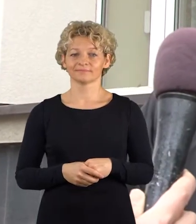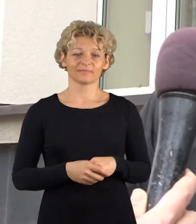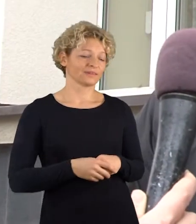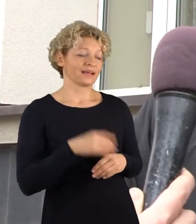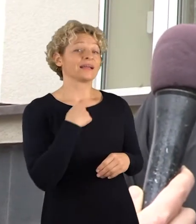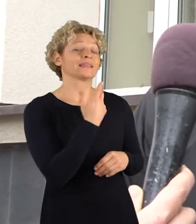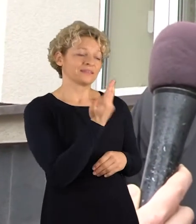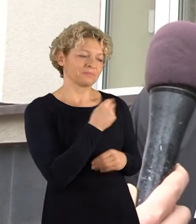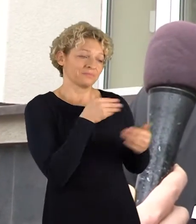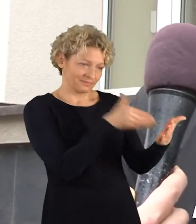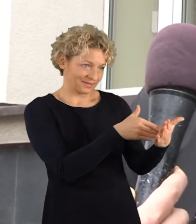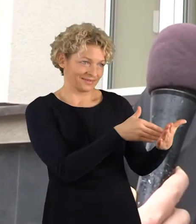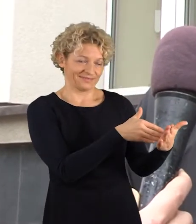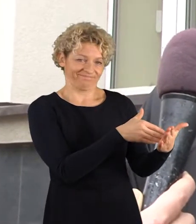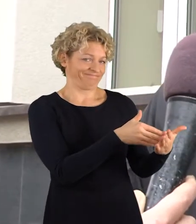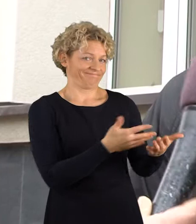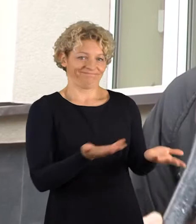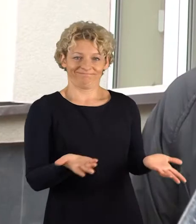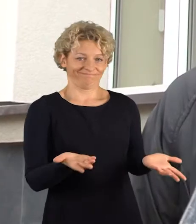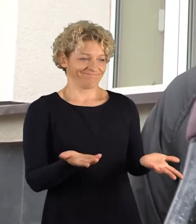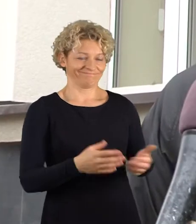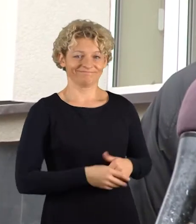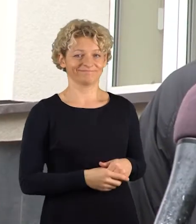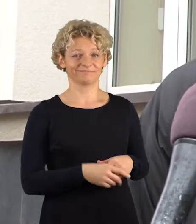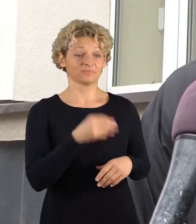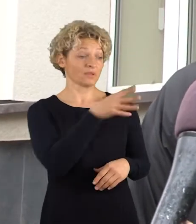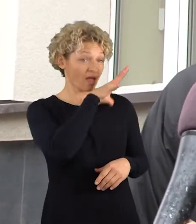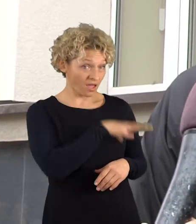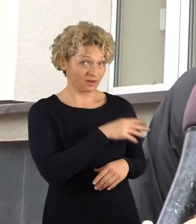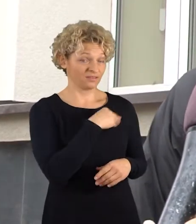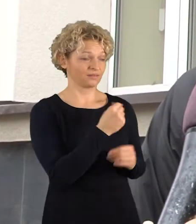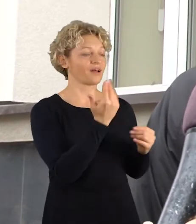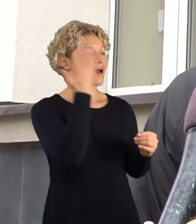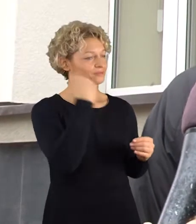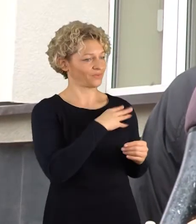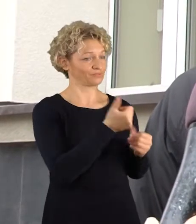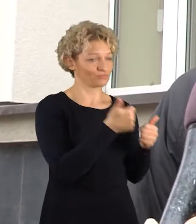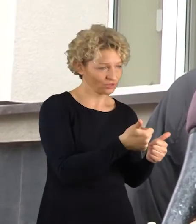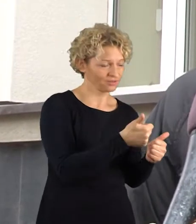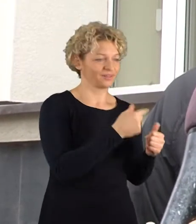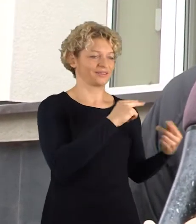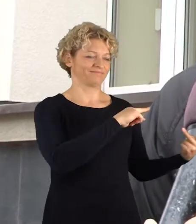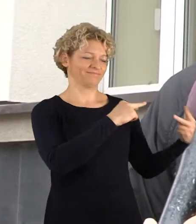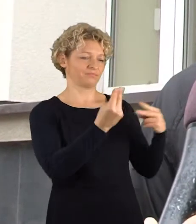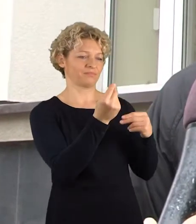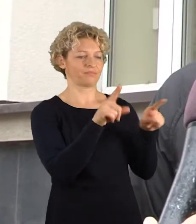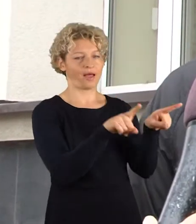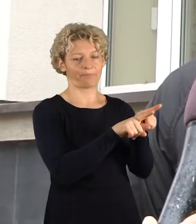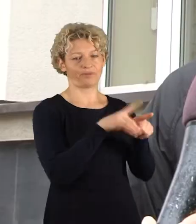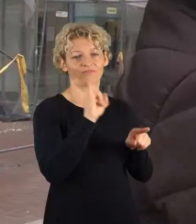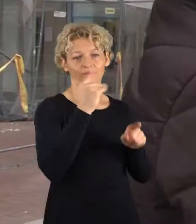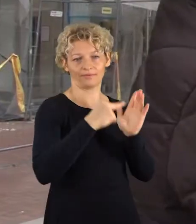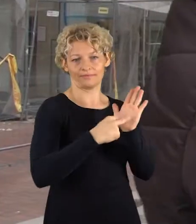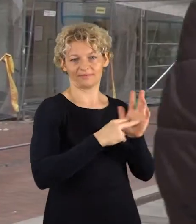Tai ką gaudavom prieš tai, sakykime, alga didesnė. Dabar viską permėt ant vaiko pinigų. Tai realiai gaunasi, kad nieko visiškai.